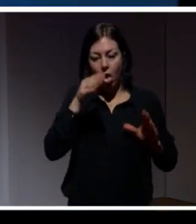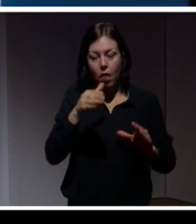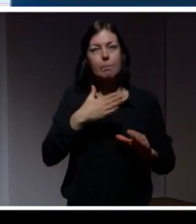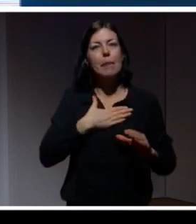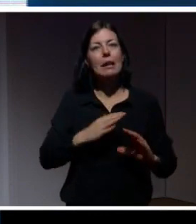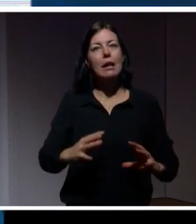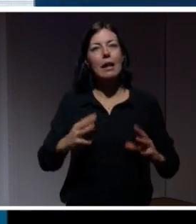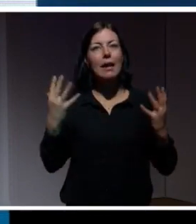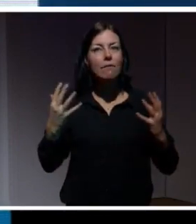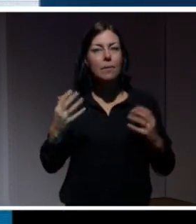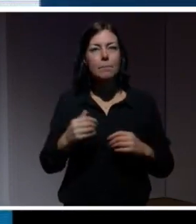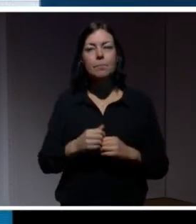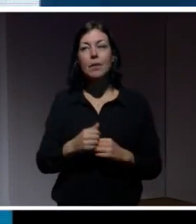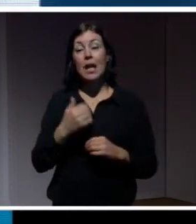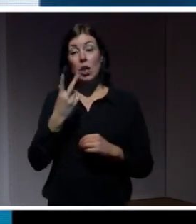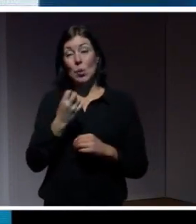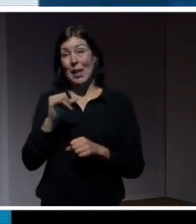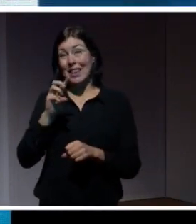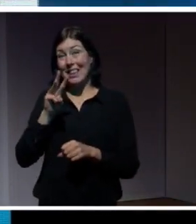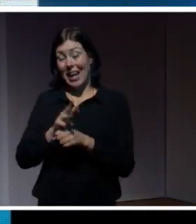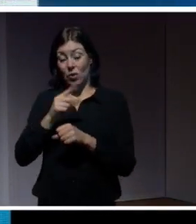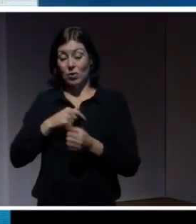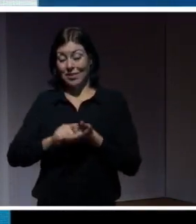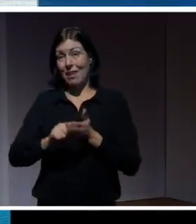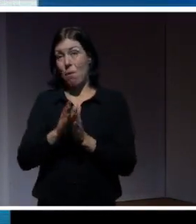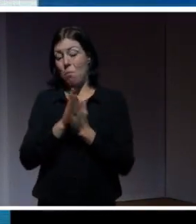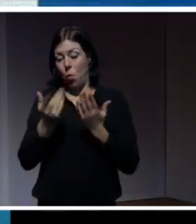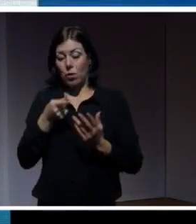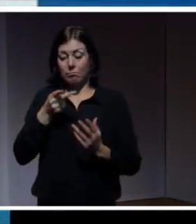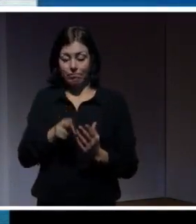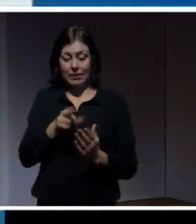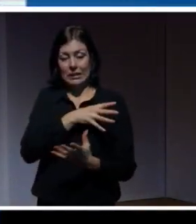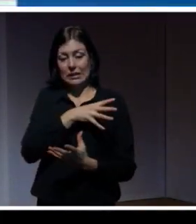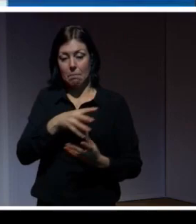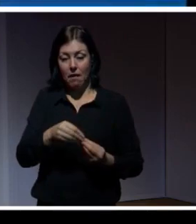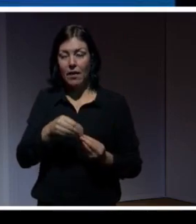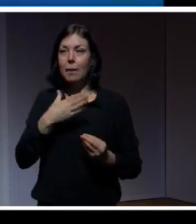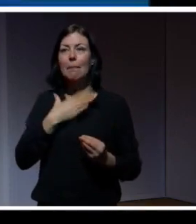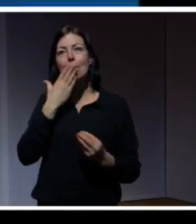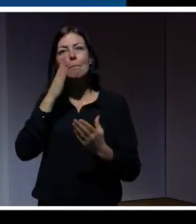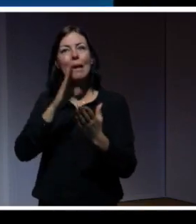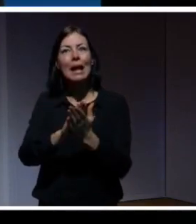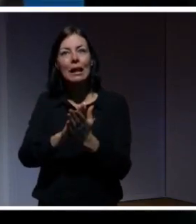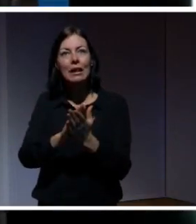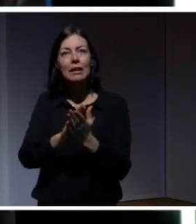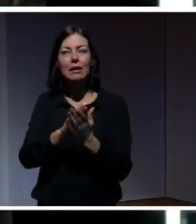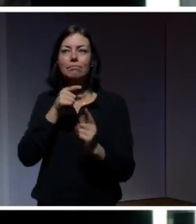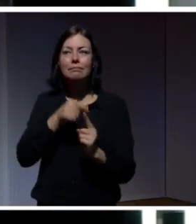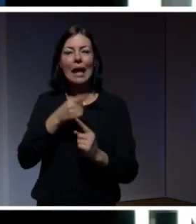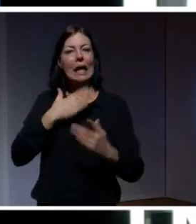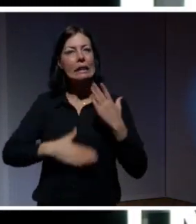2013 då skrev jag den här boken som på något vis sammanfattar min bild av det här väldigt intressanta och